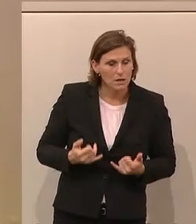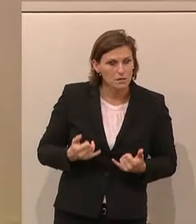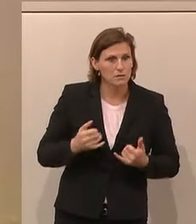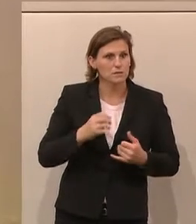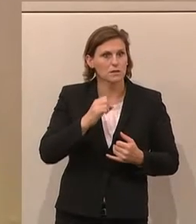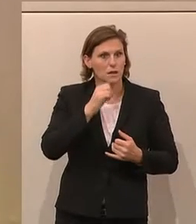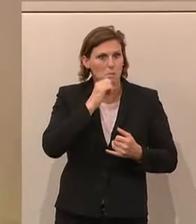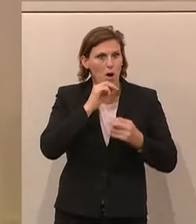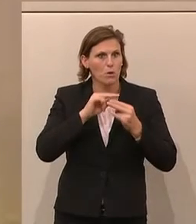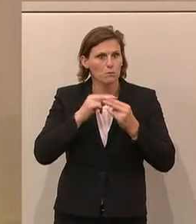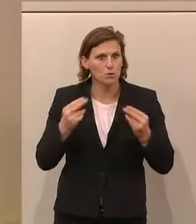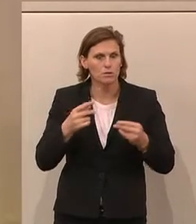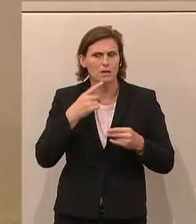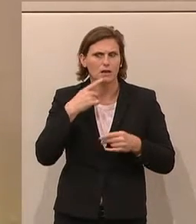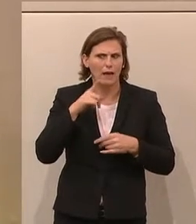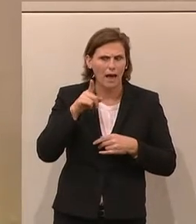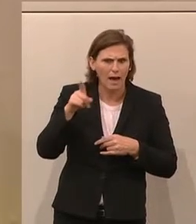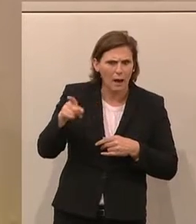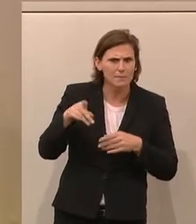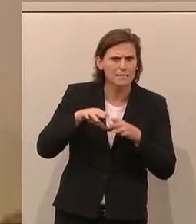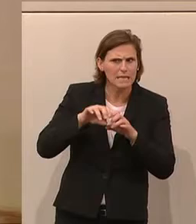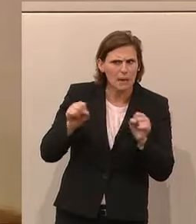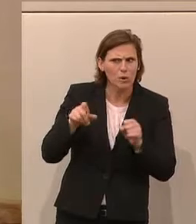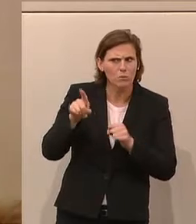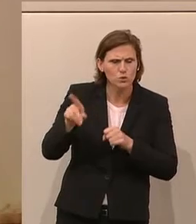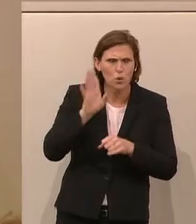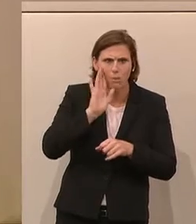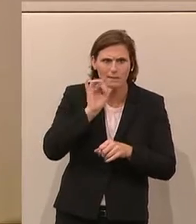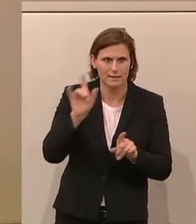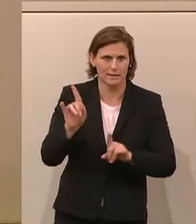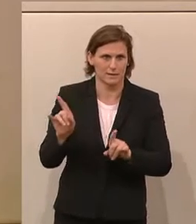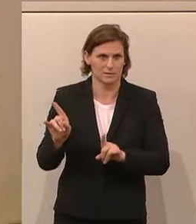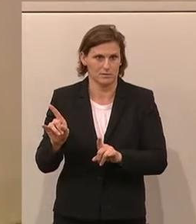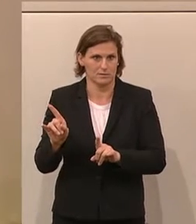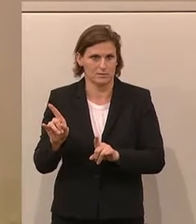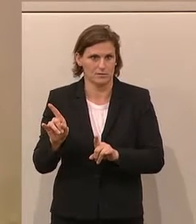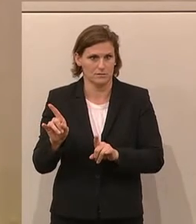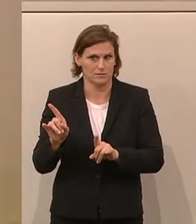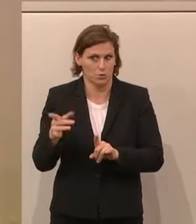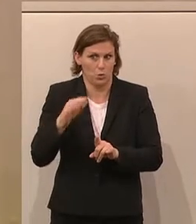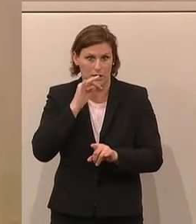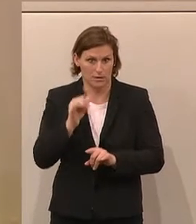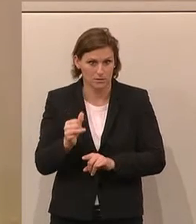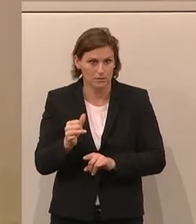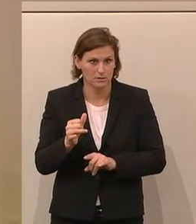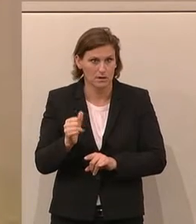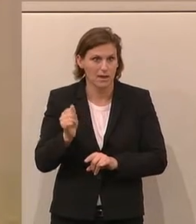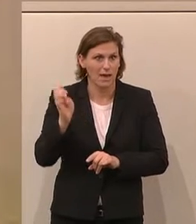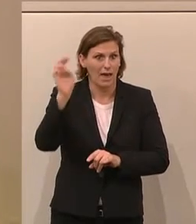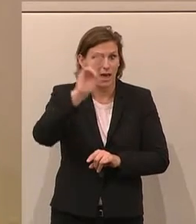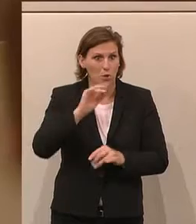Bauernbündler und sagen ja aber dieses Abkommen so, dann bitte nicht. Die EU ist im Moment dabei, 20